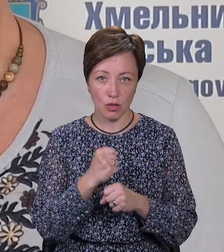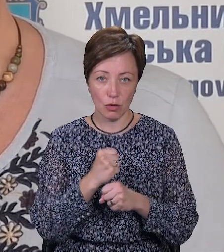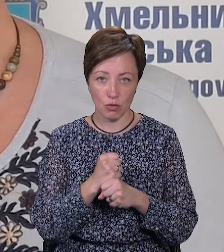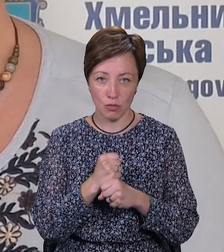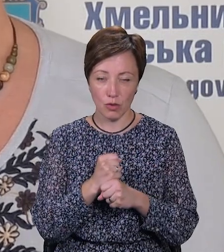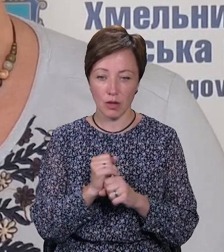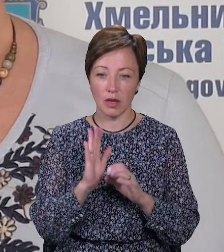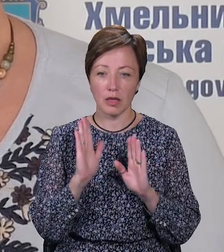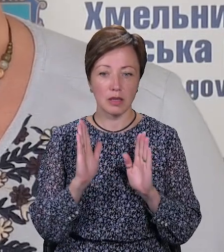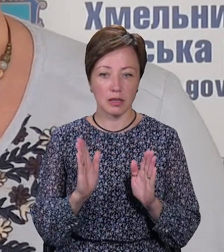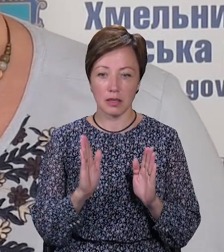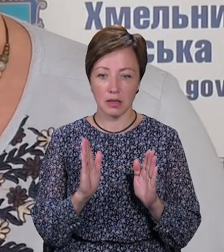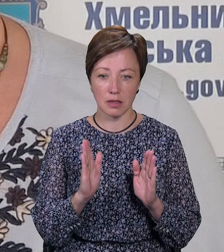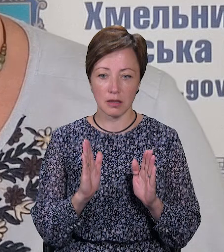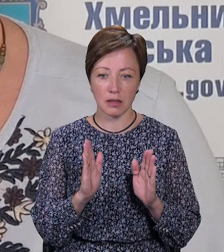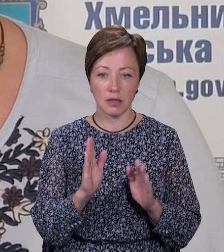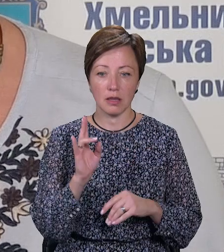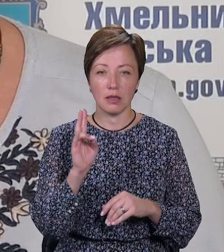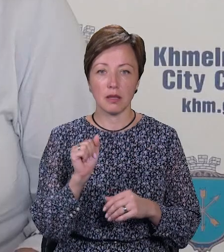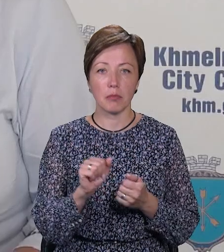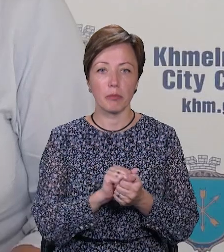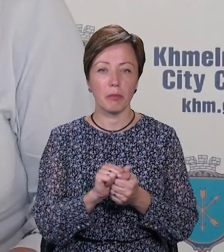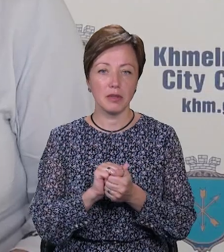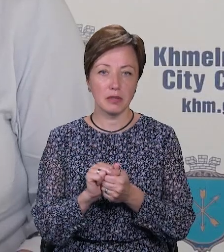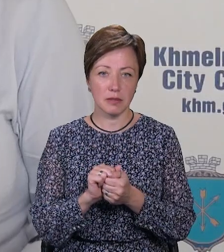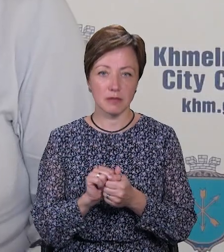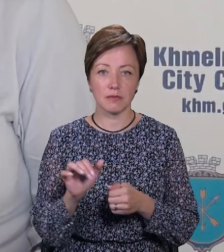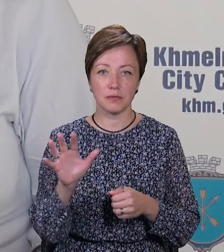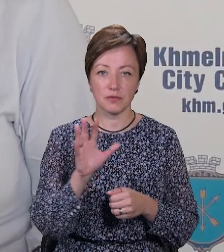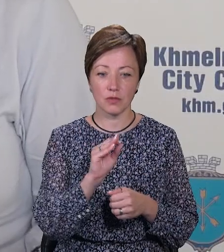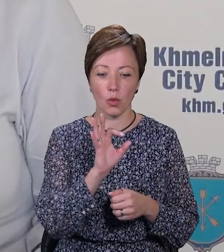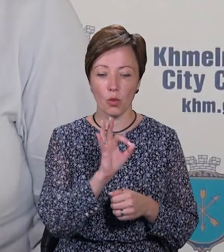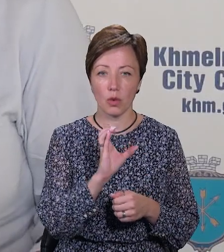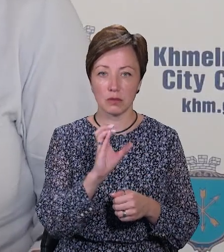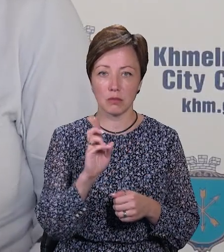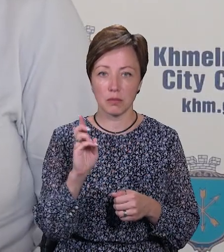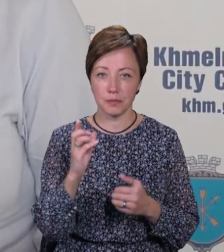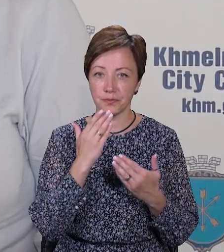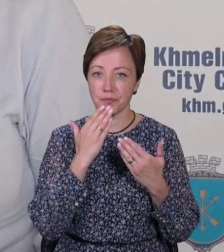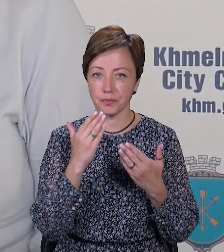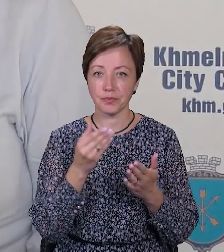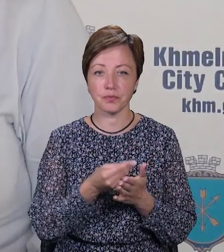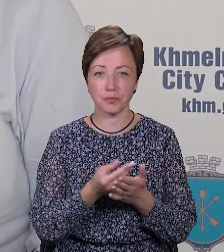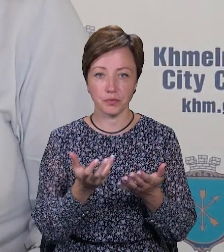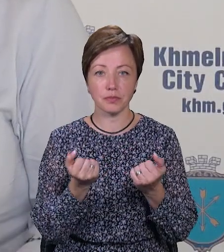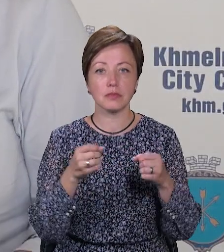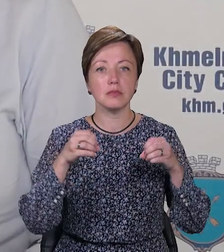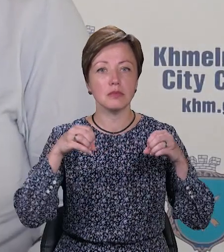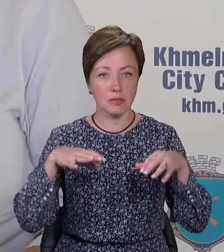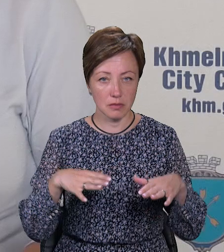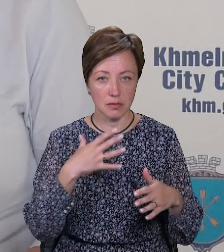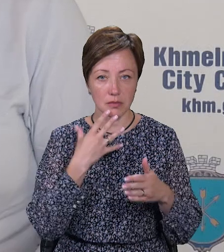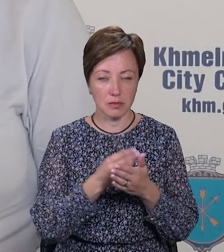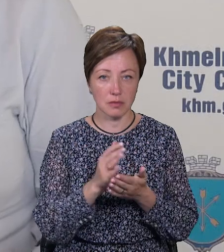і виключно тільки на матеріали. Всі ОСББ, які звернуться до фонду, які отримують схвалення своєї